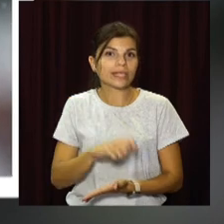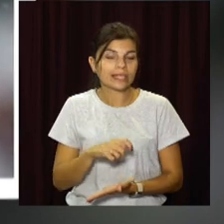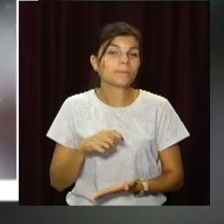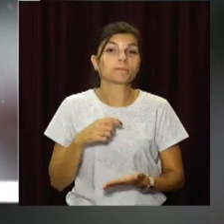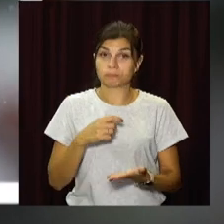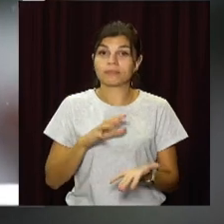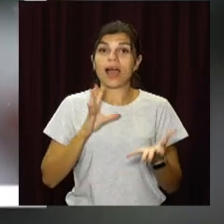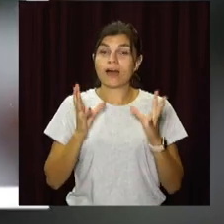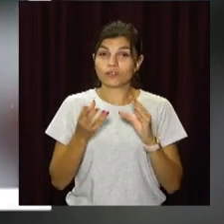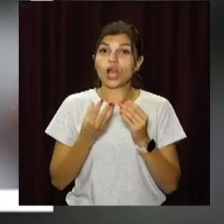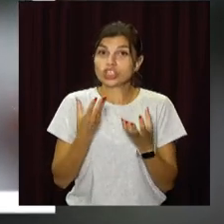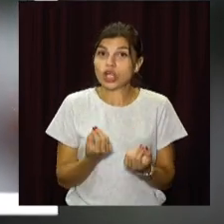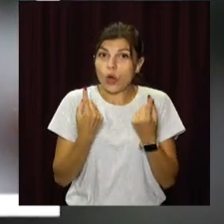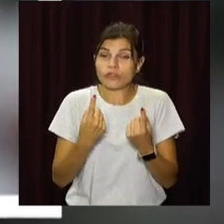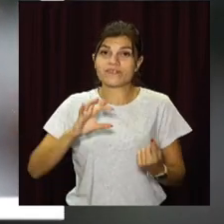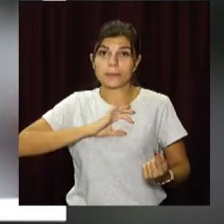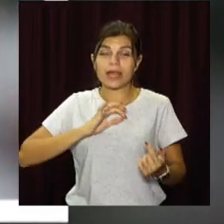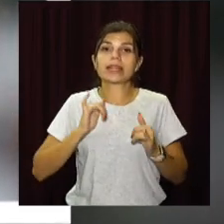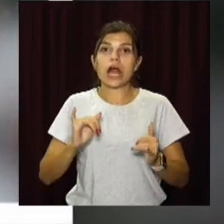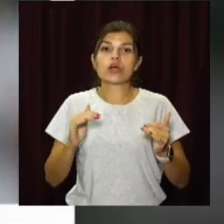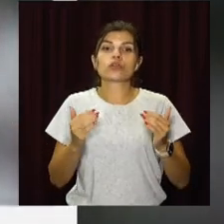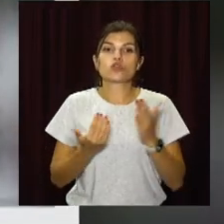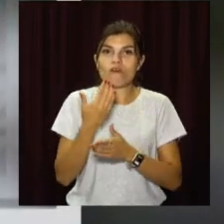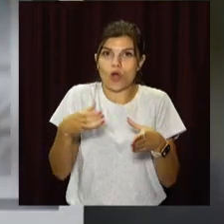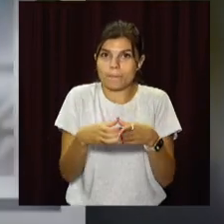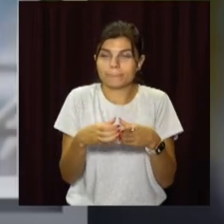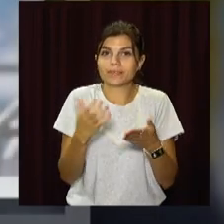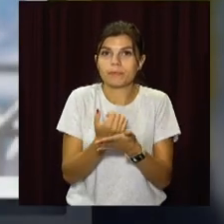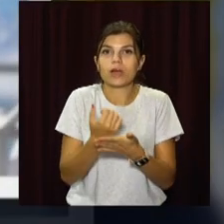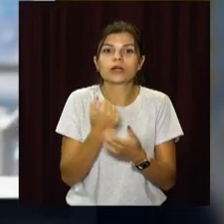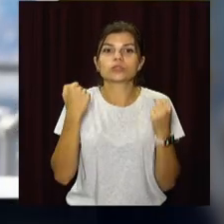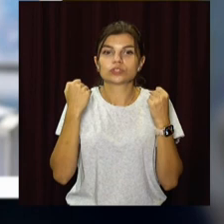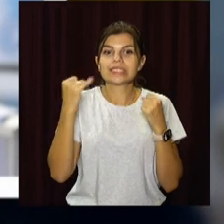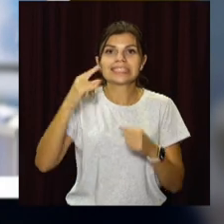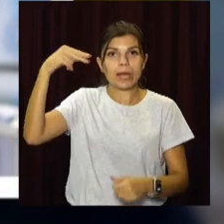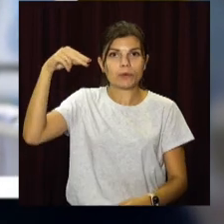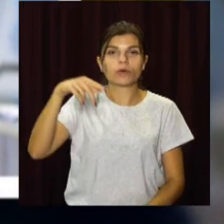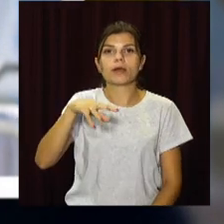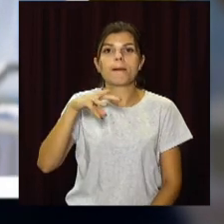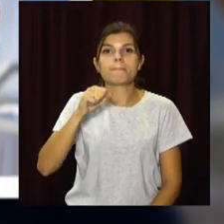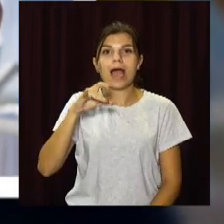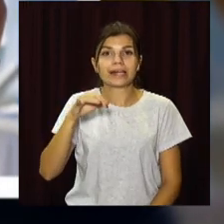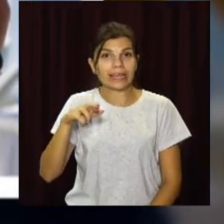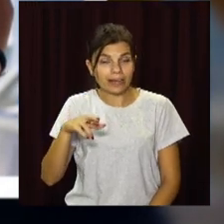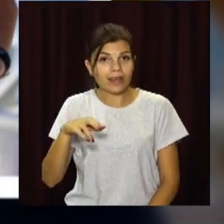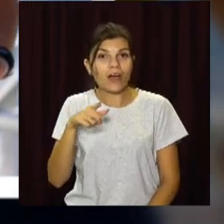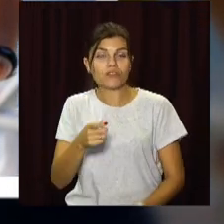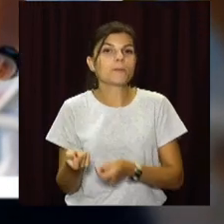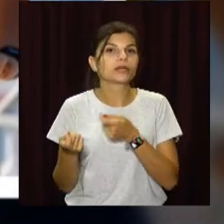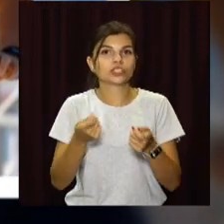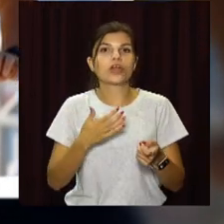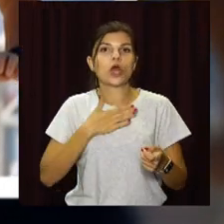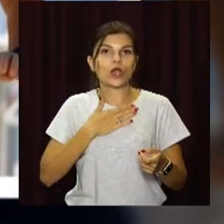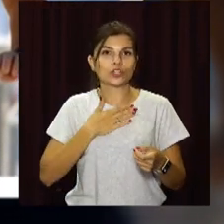А загалом ще одну медаль для команди завоювала спортсменка Запоріжжя Марія Помазан. Вона принесла